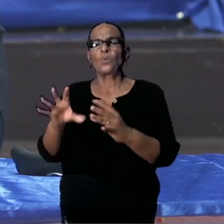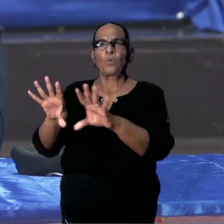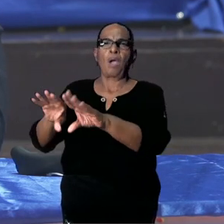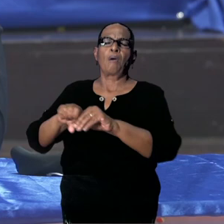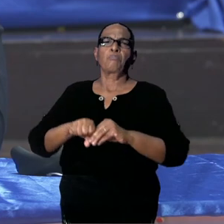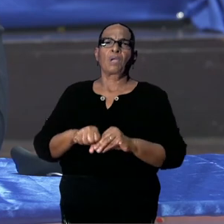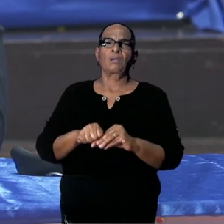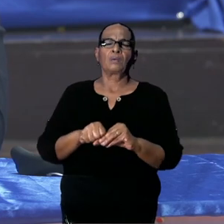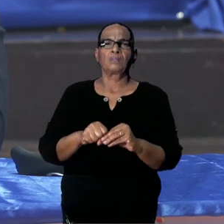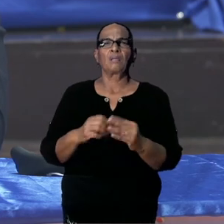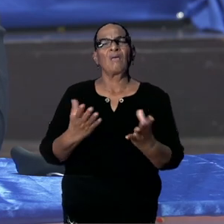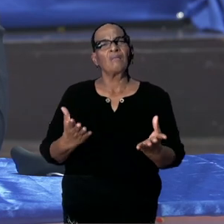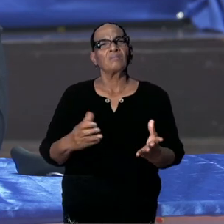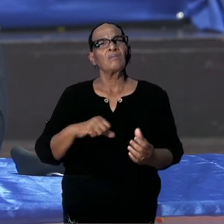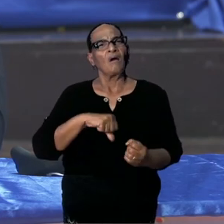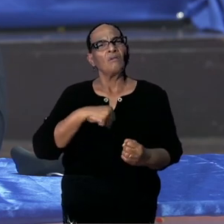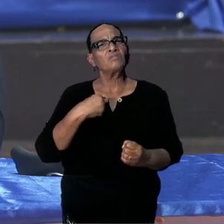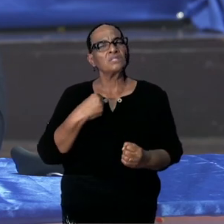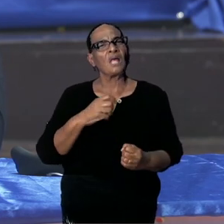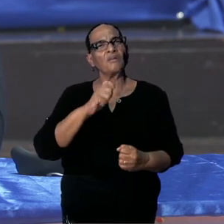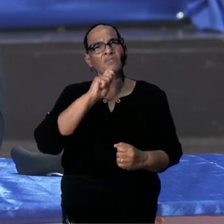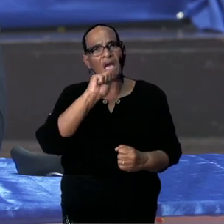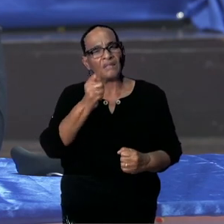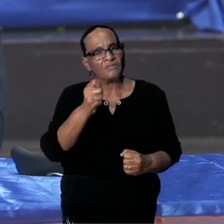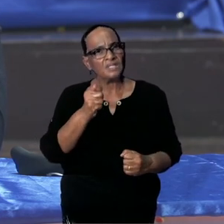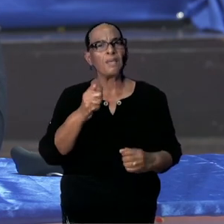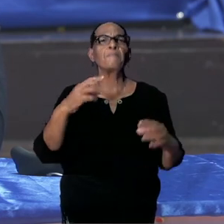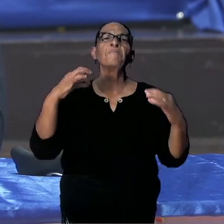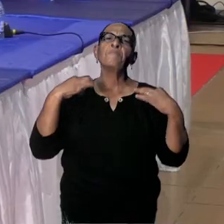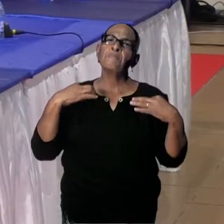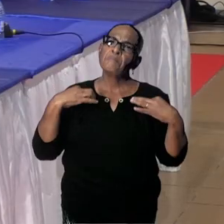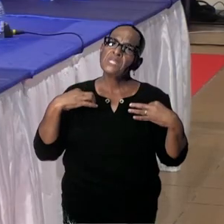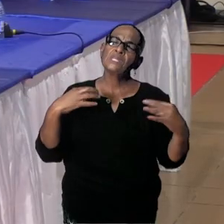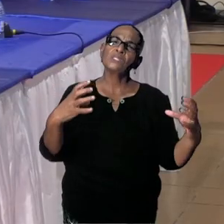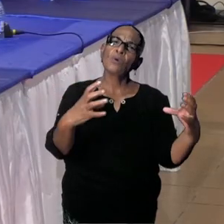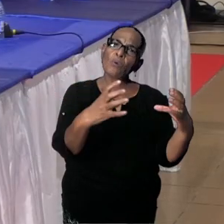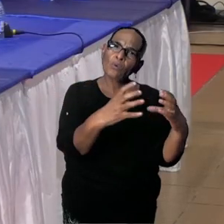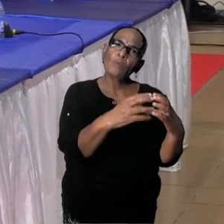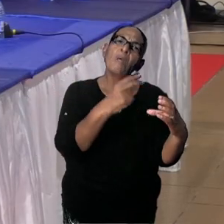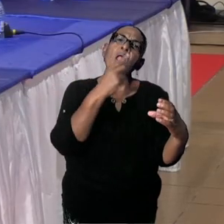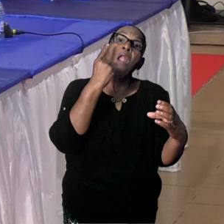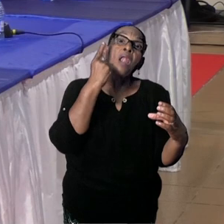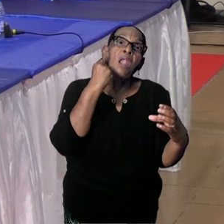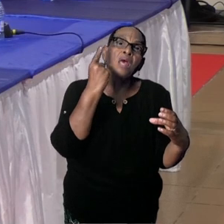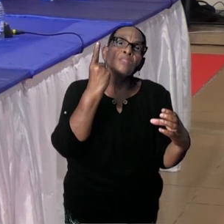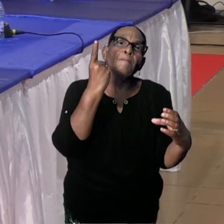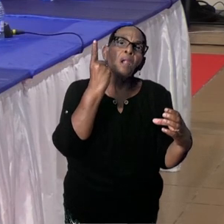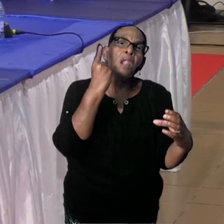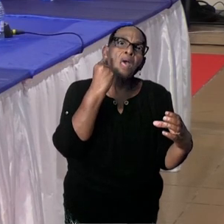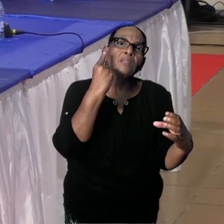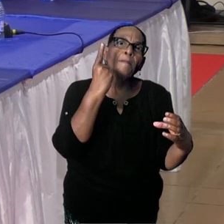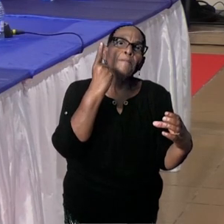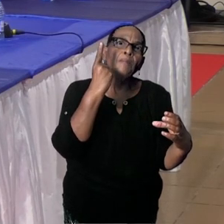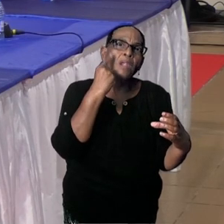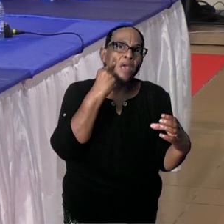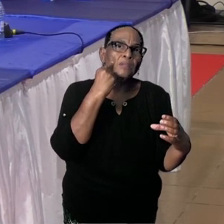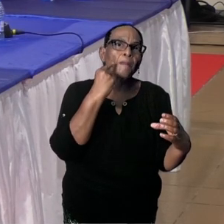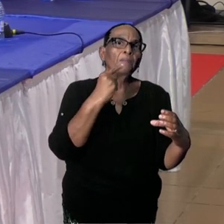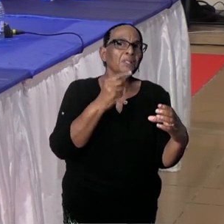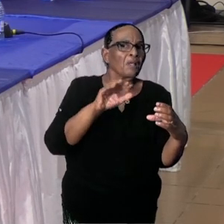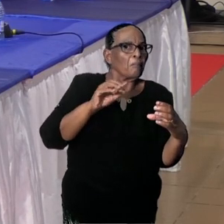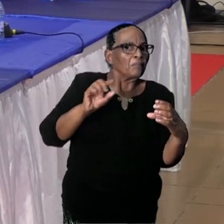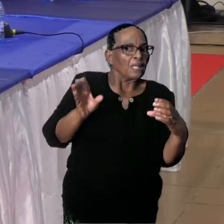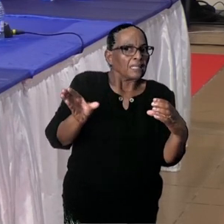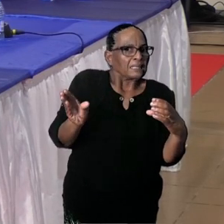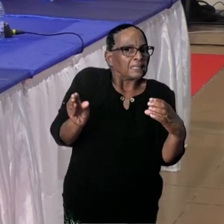Hebben zij onszelf geadviseerd minister en team. Let hier op. Want het is om de hoek.